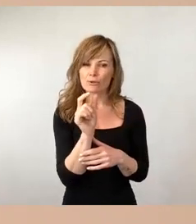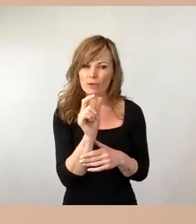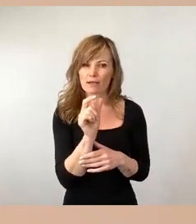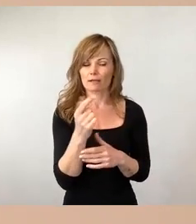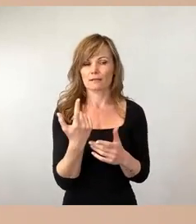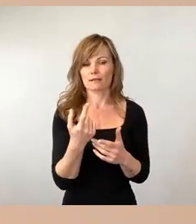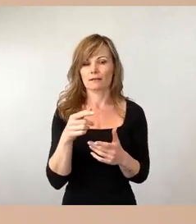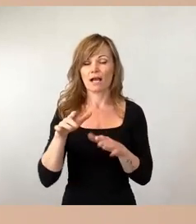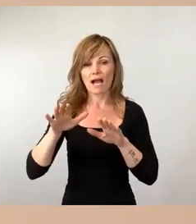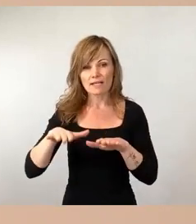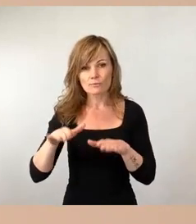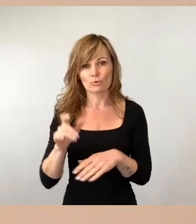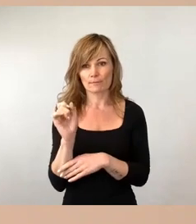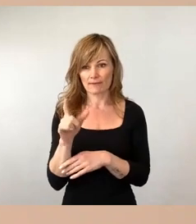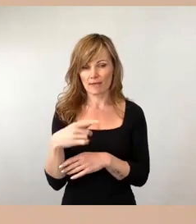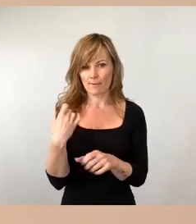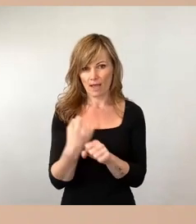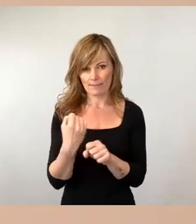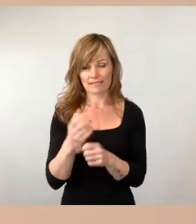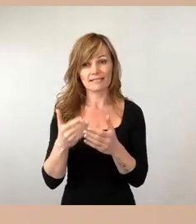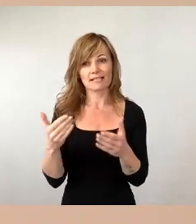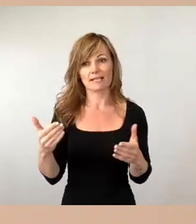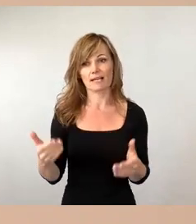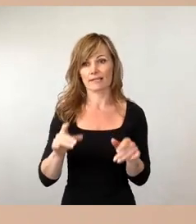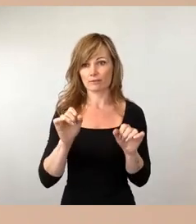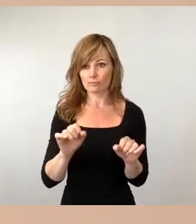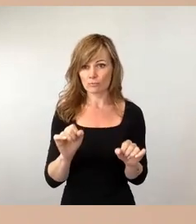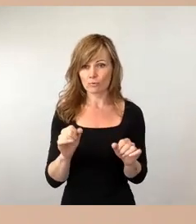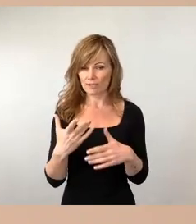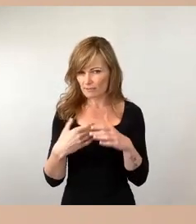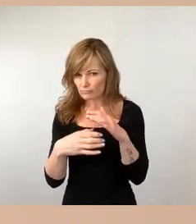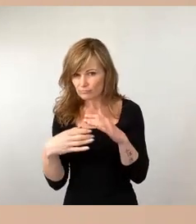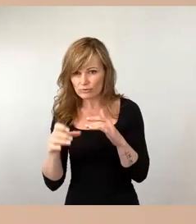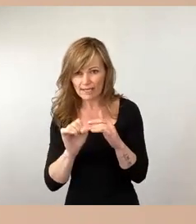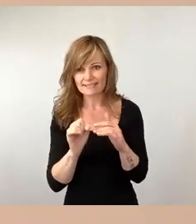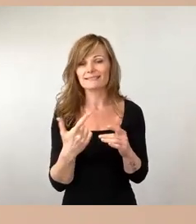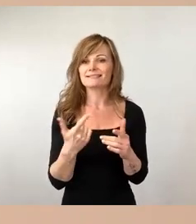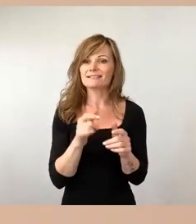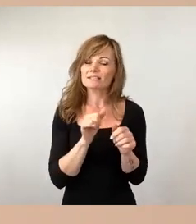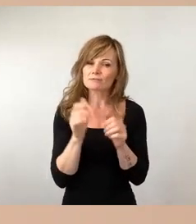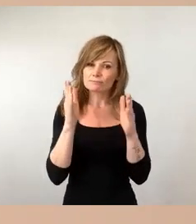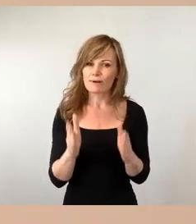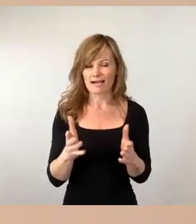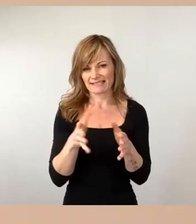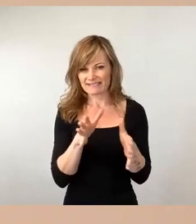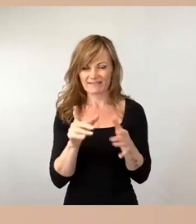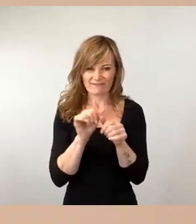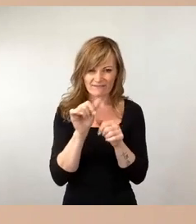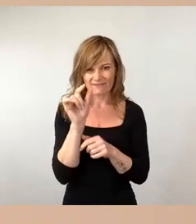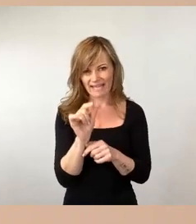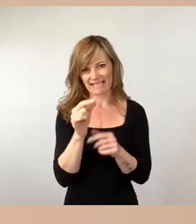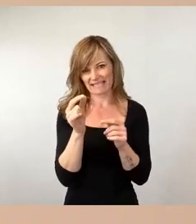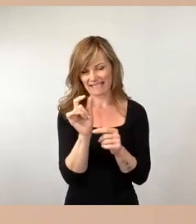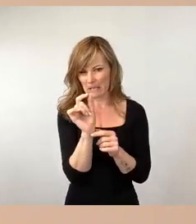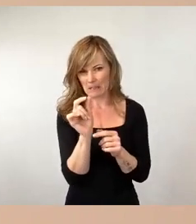Arbeitsgelegenheiten bedienen, wie gesagt, sehr, sehr schmal ist. Und wenn ich Ihnen sage, ich freue mich, Sie haben mich ja zitiert, immer